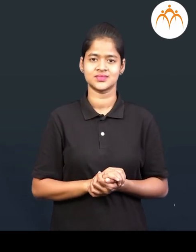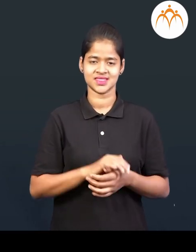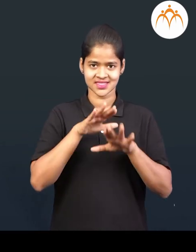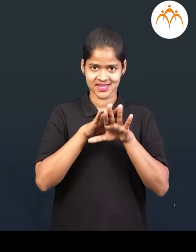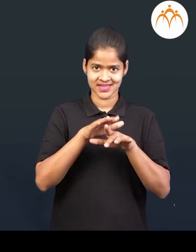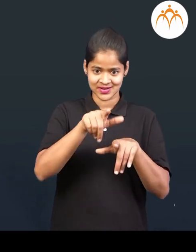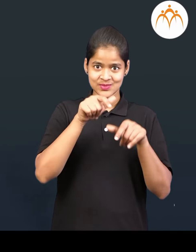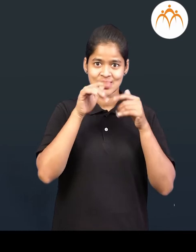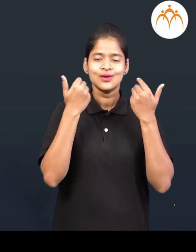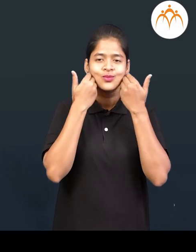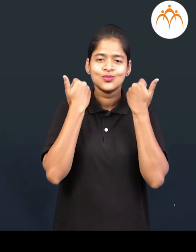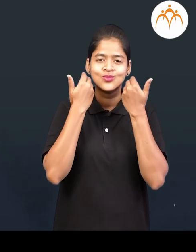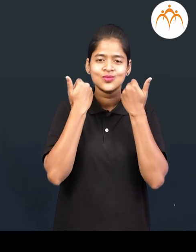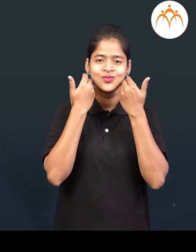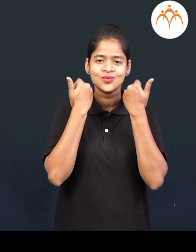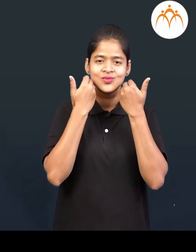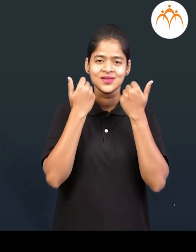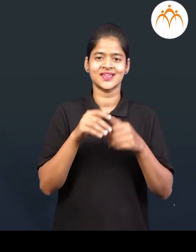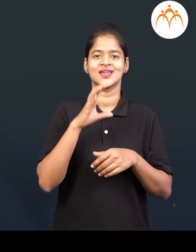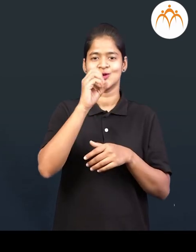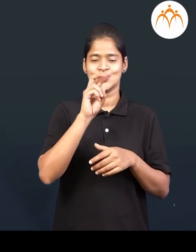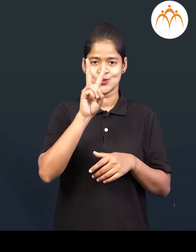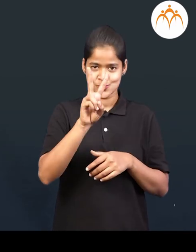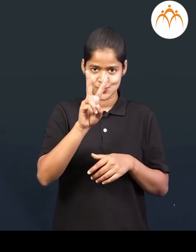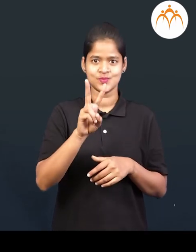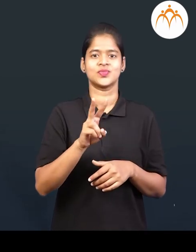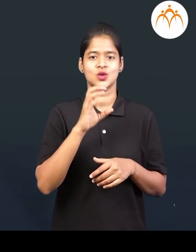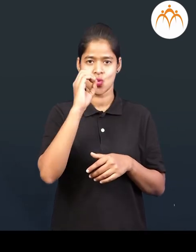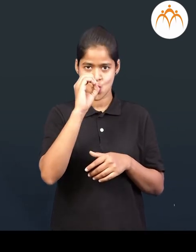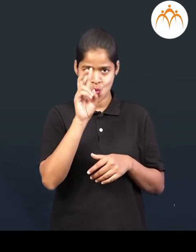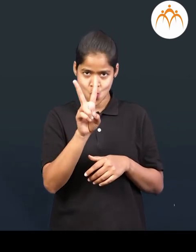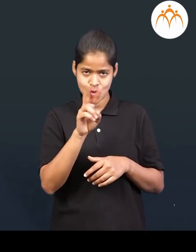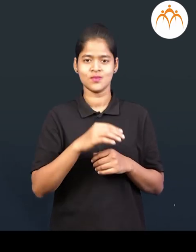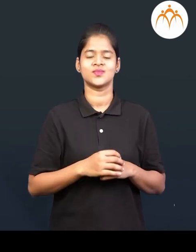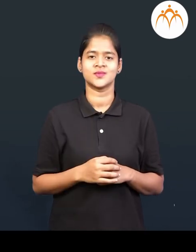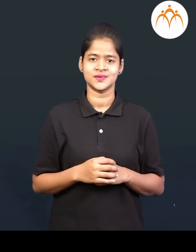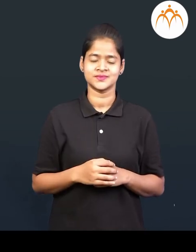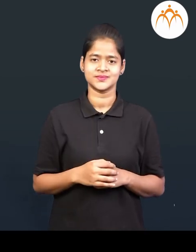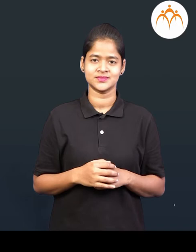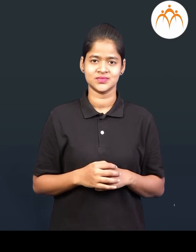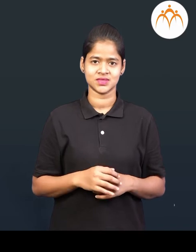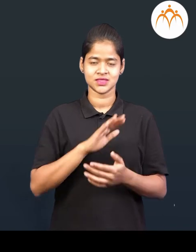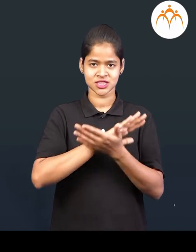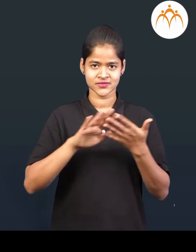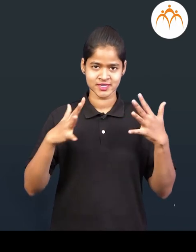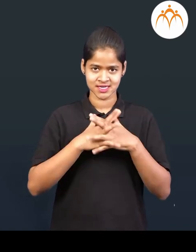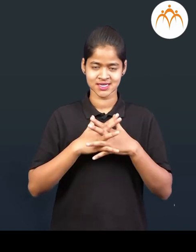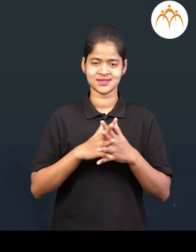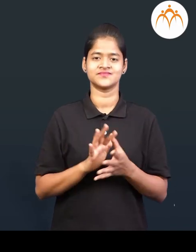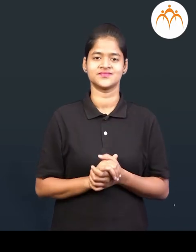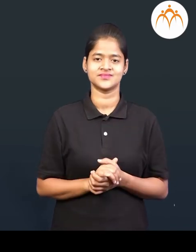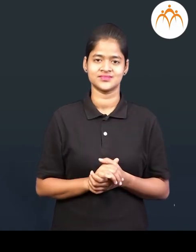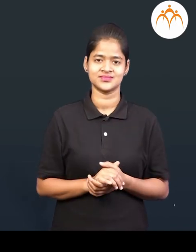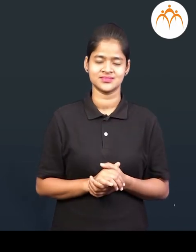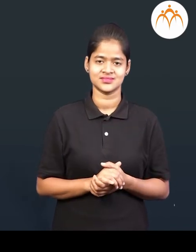जलचर। गिल। कार्बन लाय ओक्साइड, ओक्सिजन, स्वाध्याय।